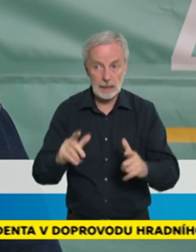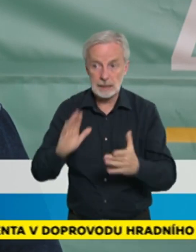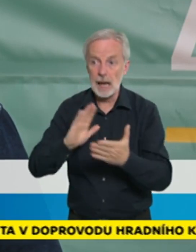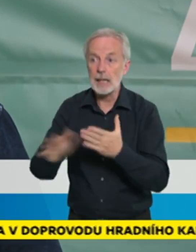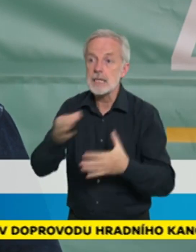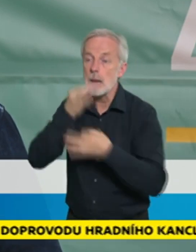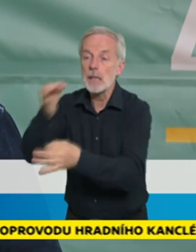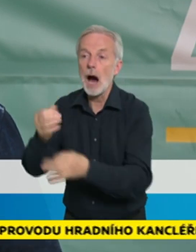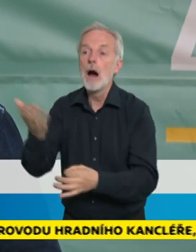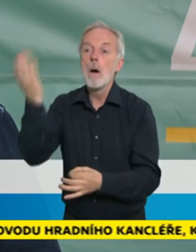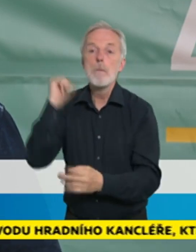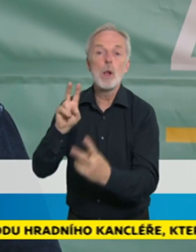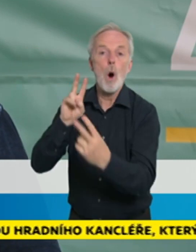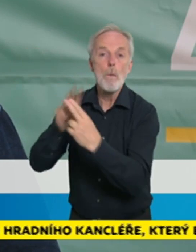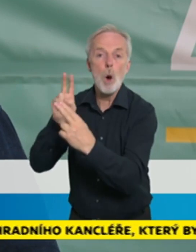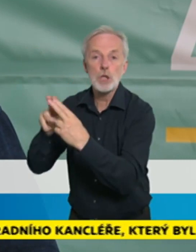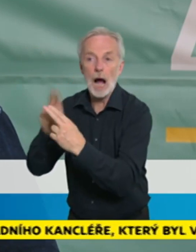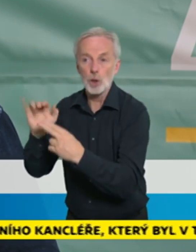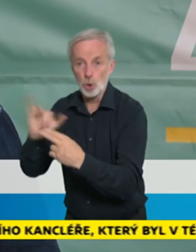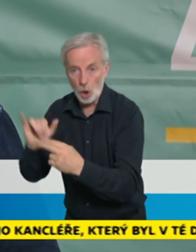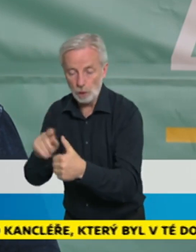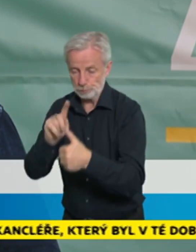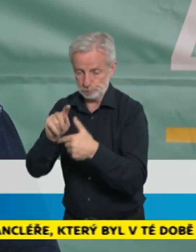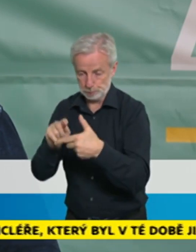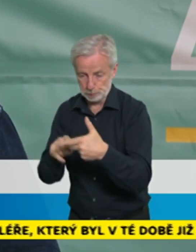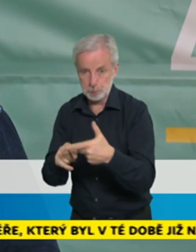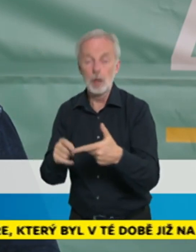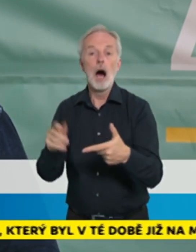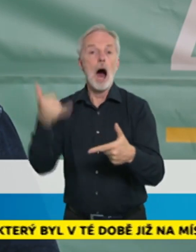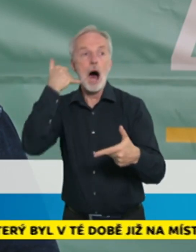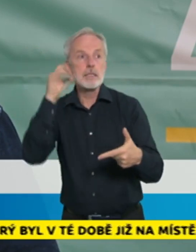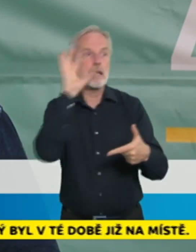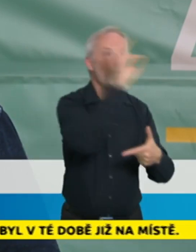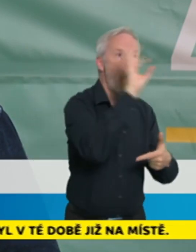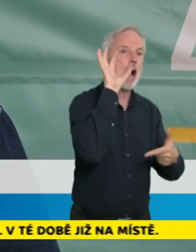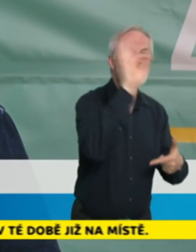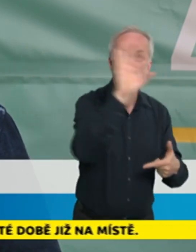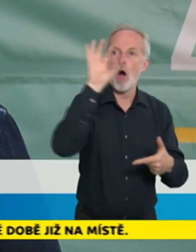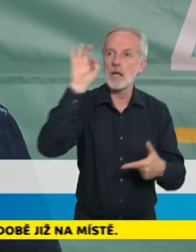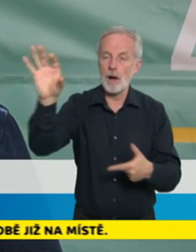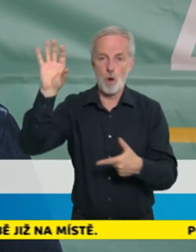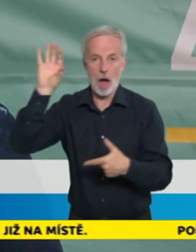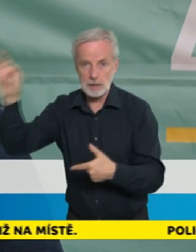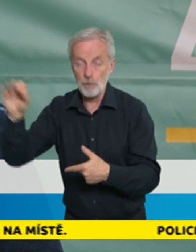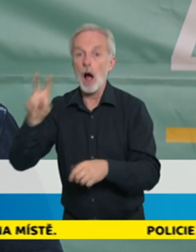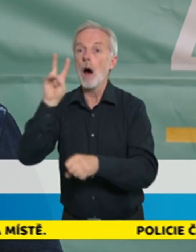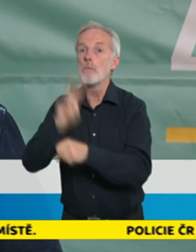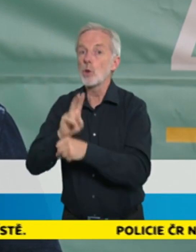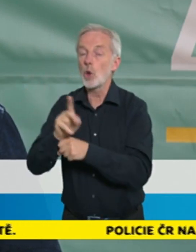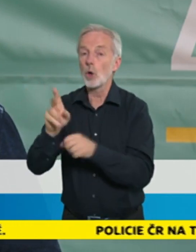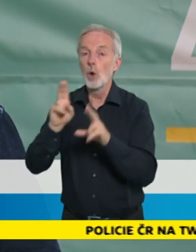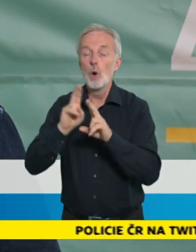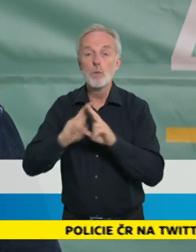Mít toto jako nějakýsi prioritní úkol, takže dneska krajské hygieny denně trasují tisíc